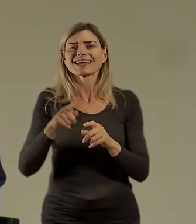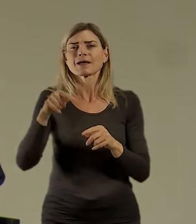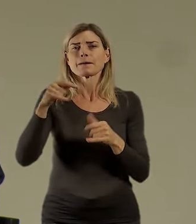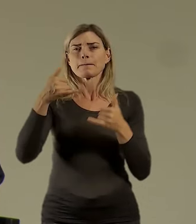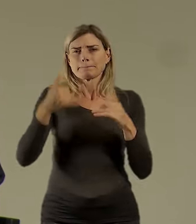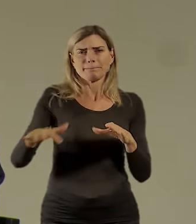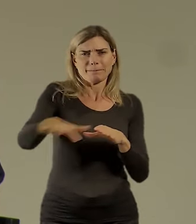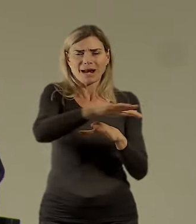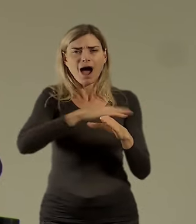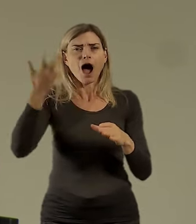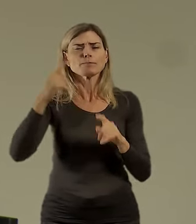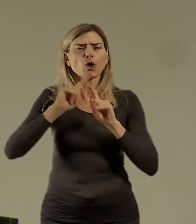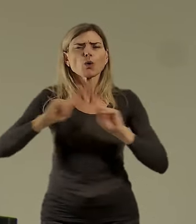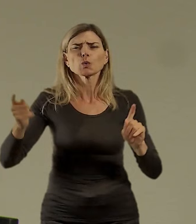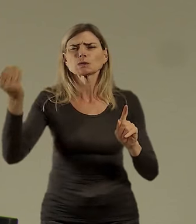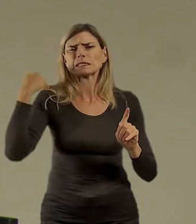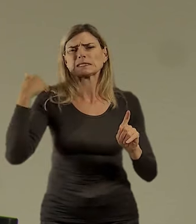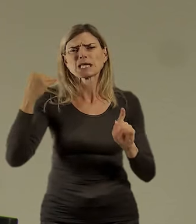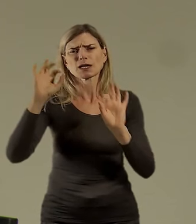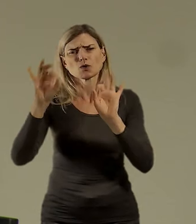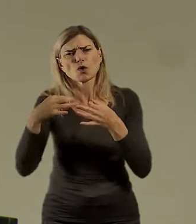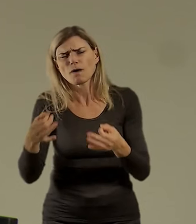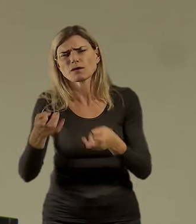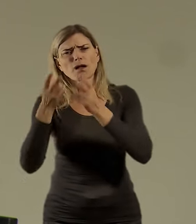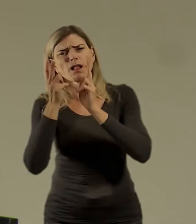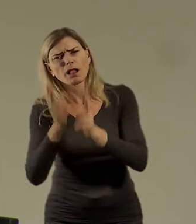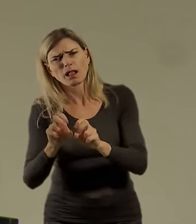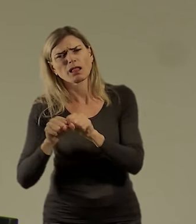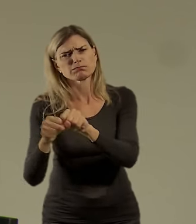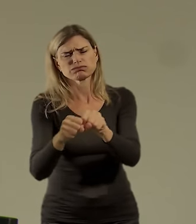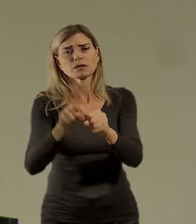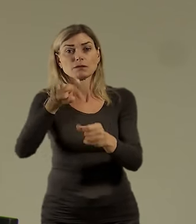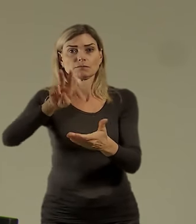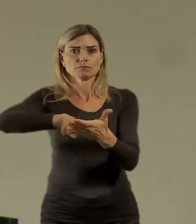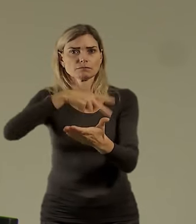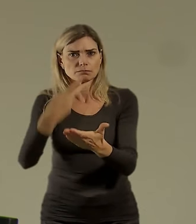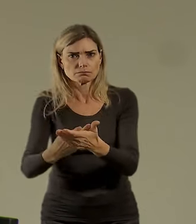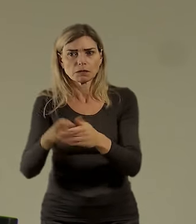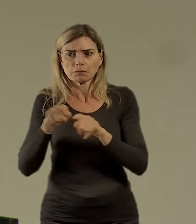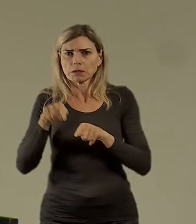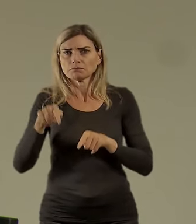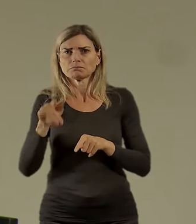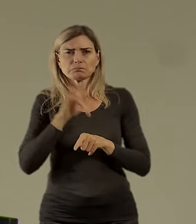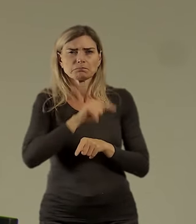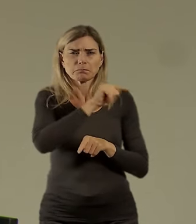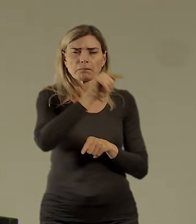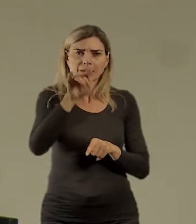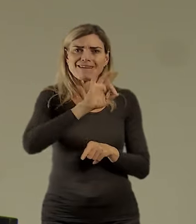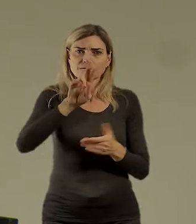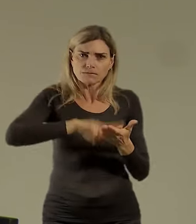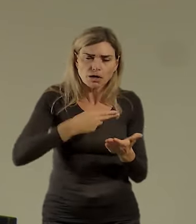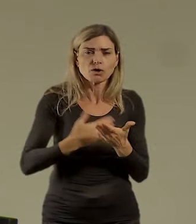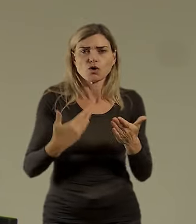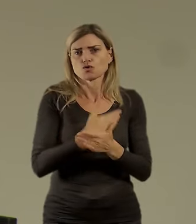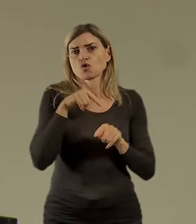19. století a vytvořit skutečně ty čtvrti těch krátkých vzdáleností.